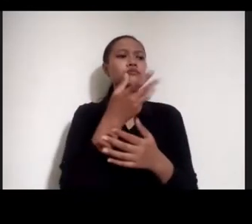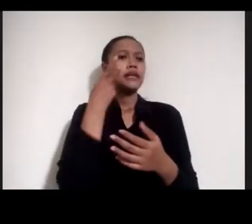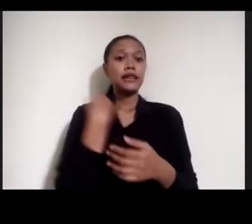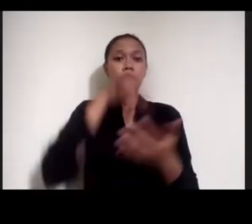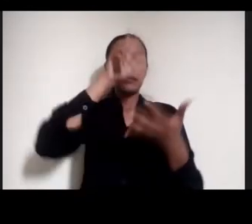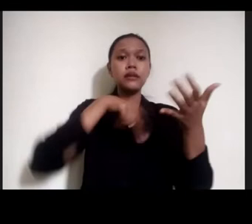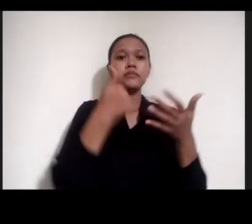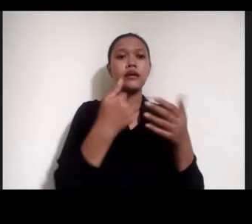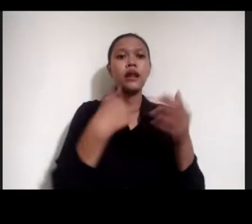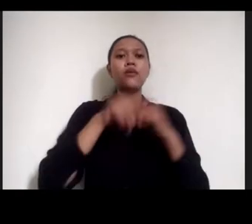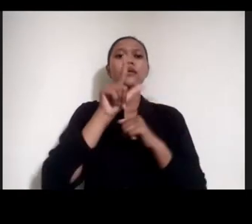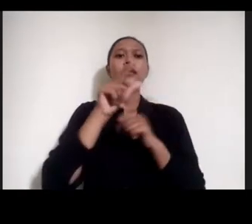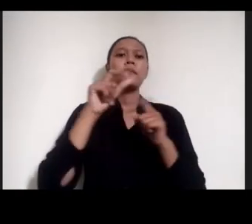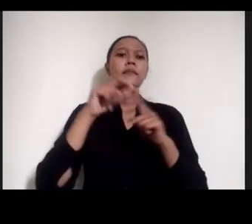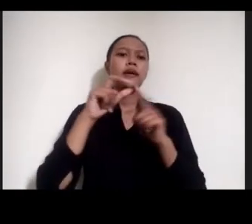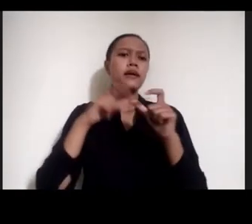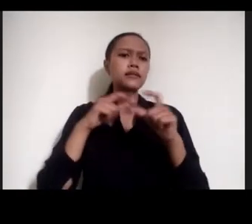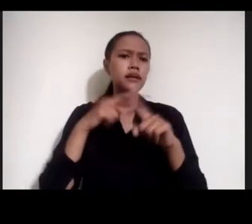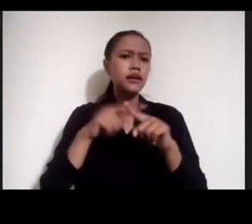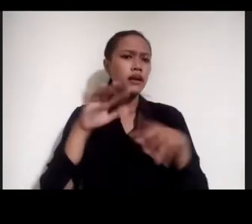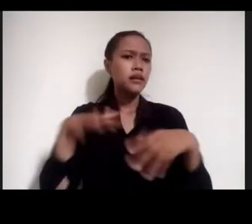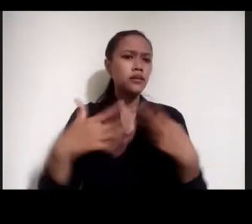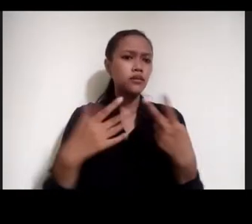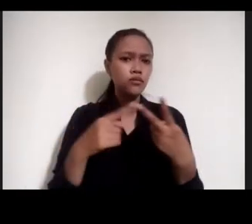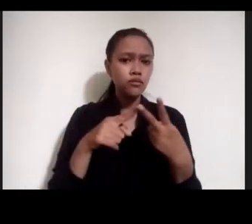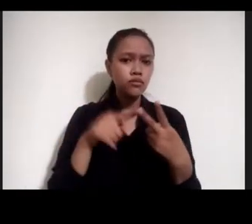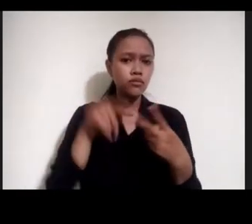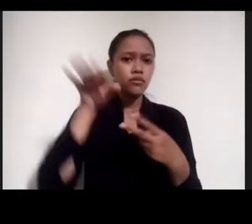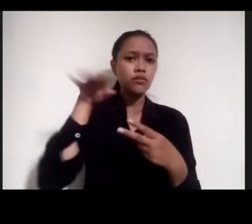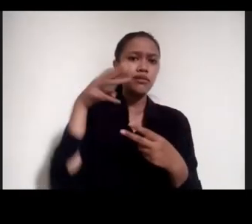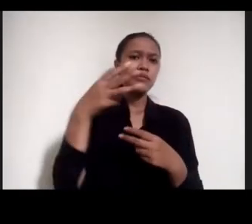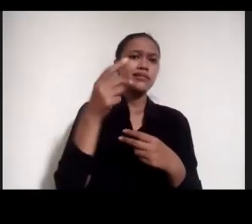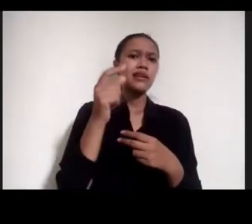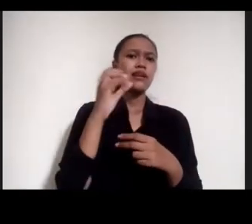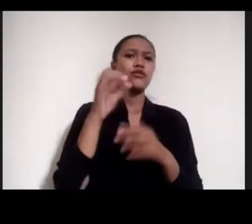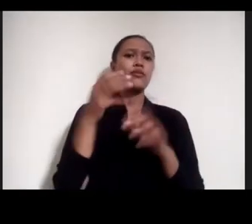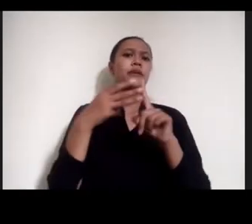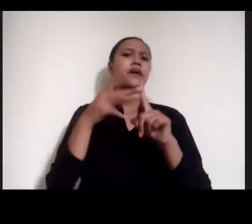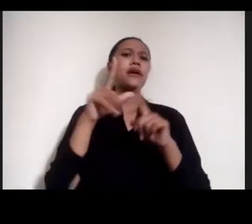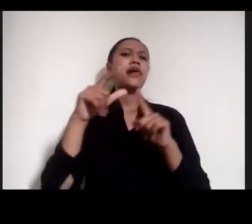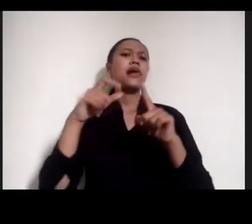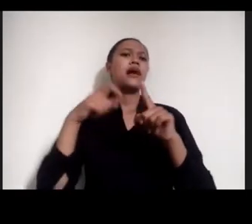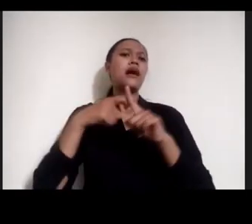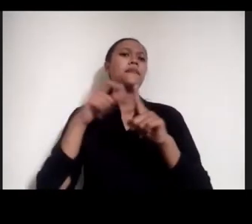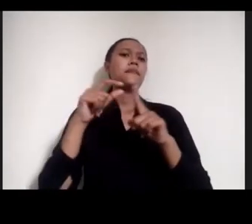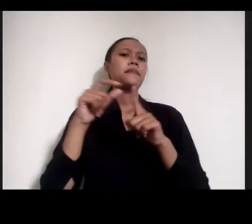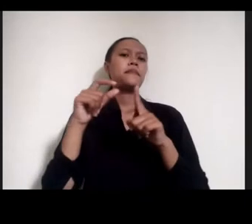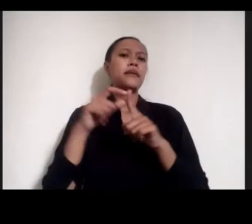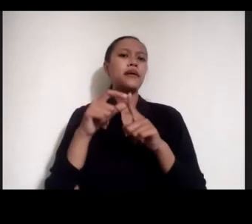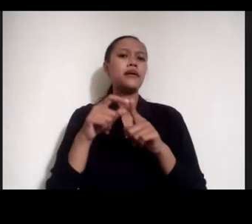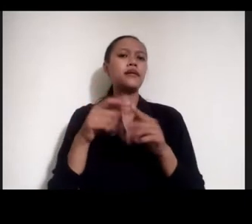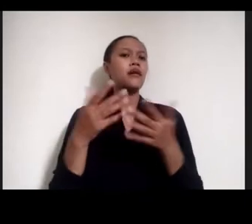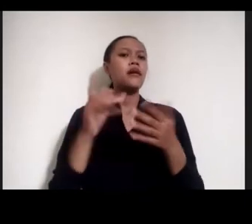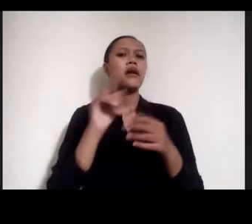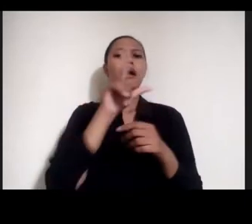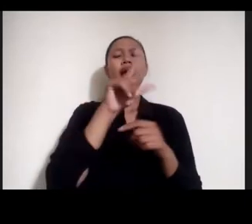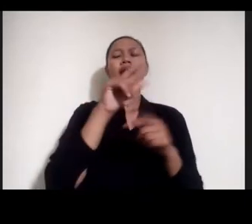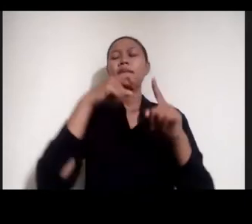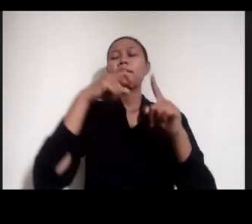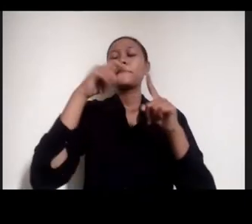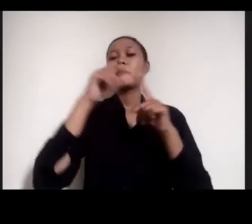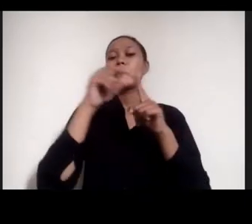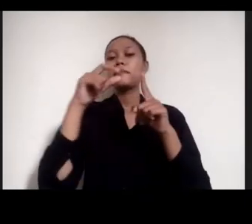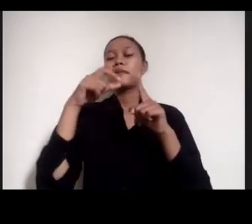Di LPSE Atau Di sirup Sirup Di LKPP Di lkpp.go.id